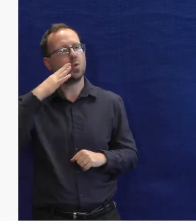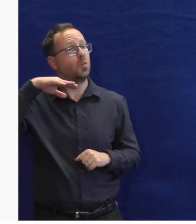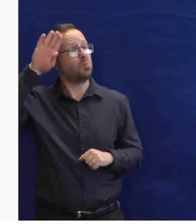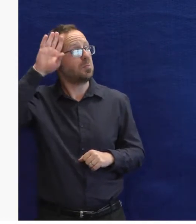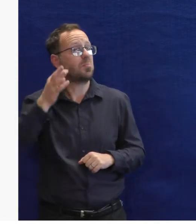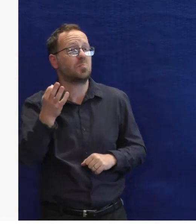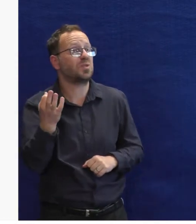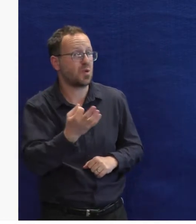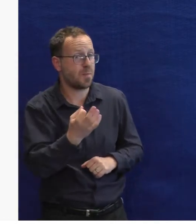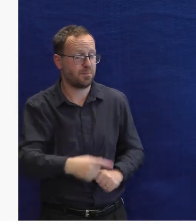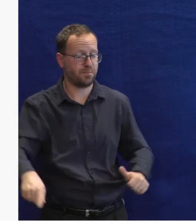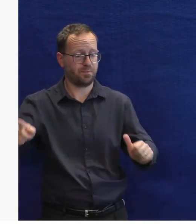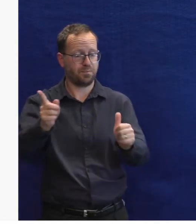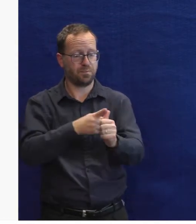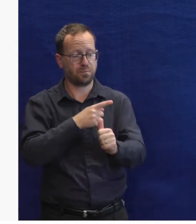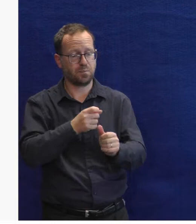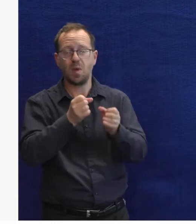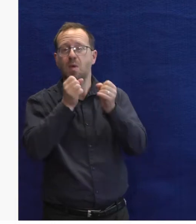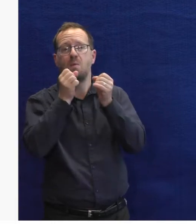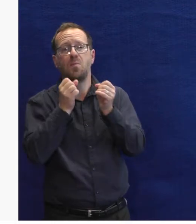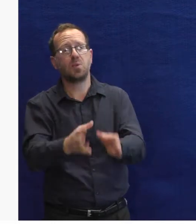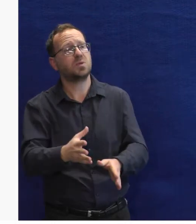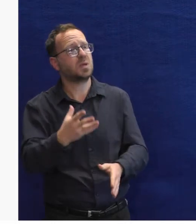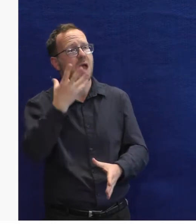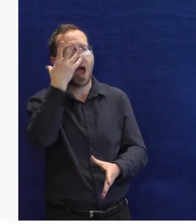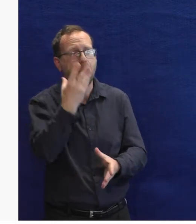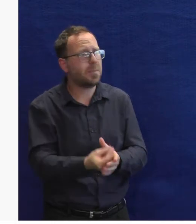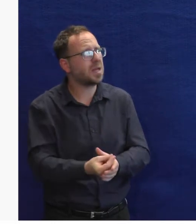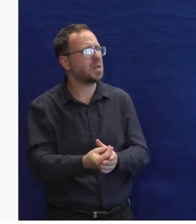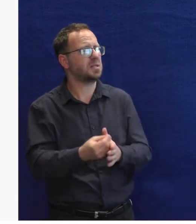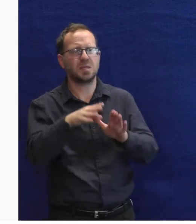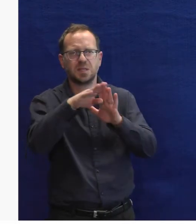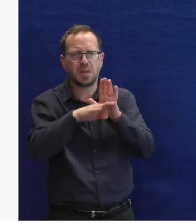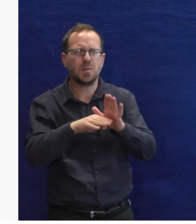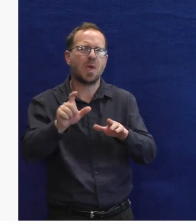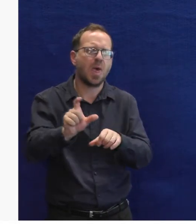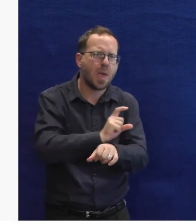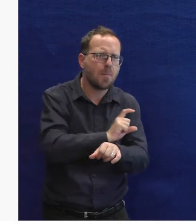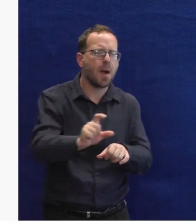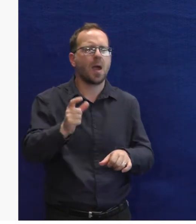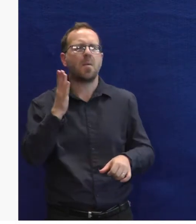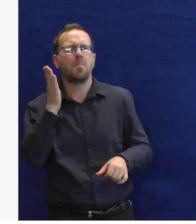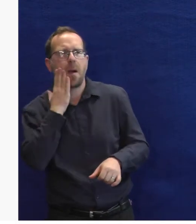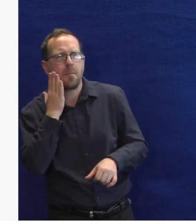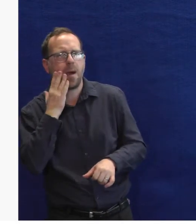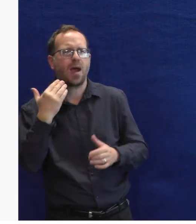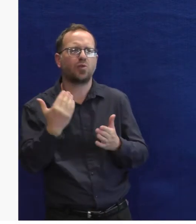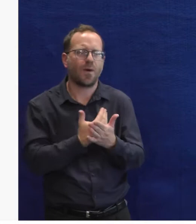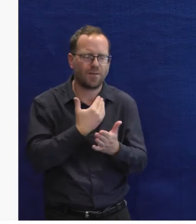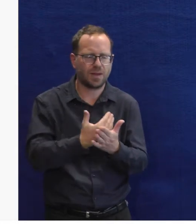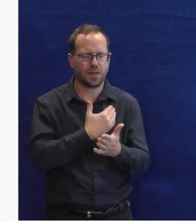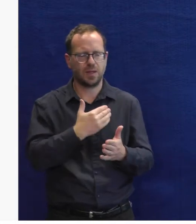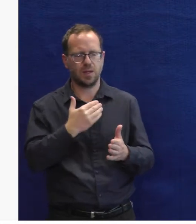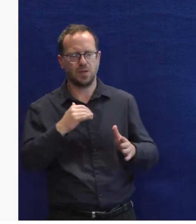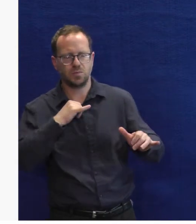Tak, co už dneska umíme? Můžete po něm chtít pustit jakoukoliv jinou aplikaci od Seznamu.